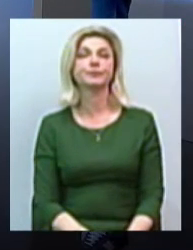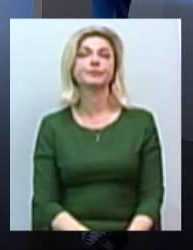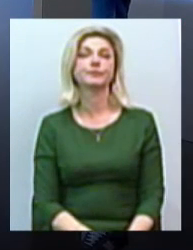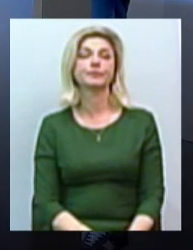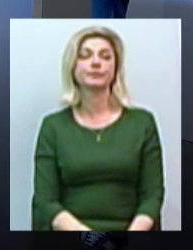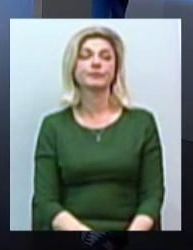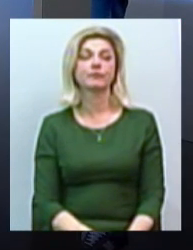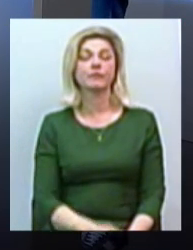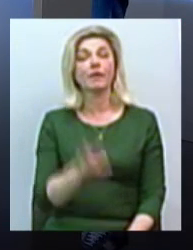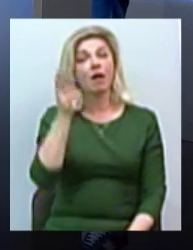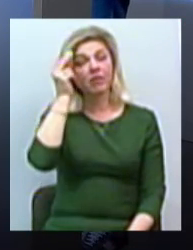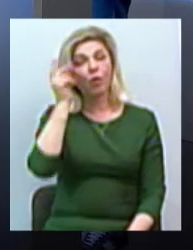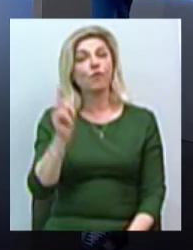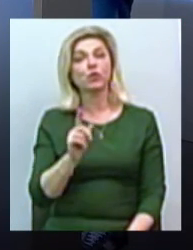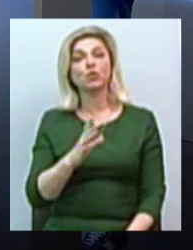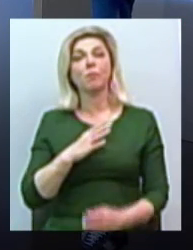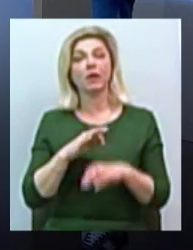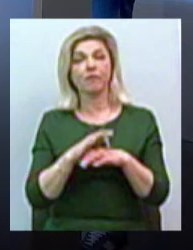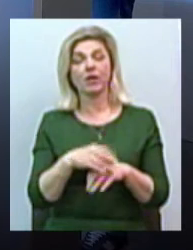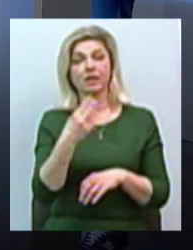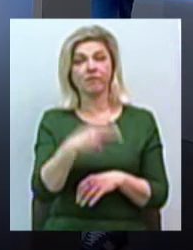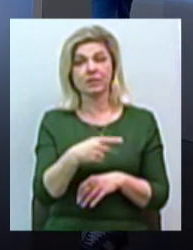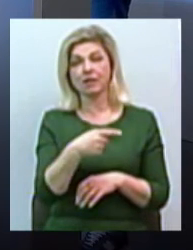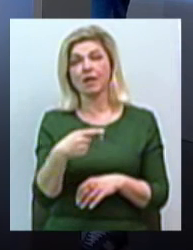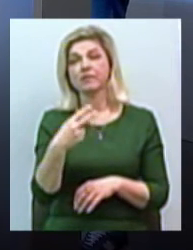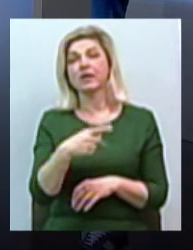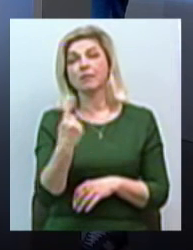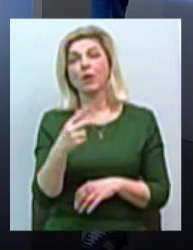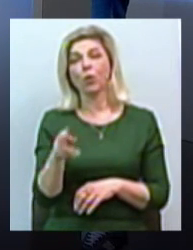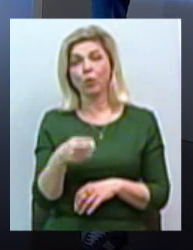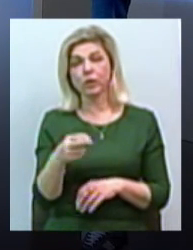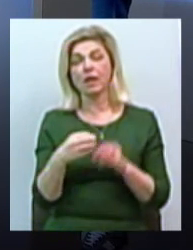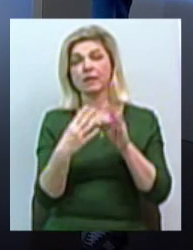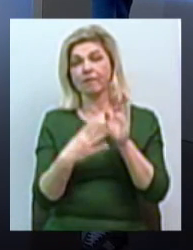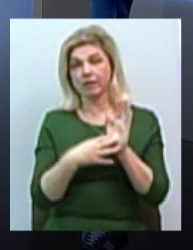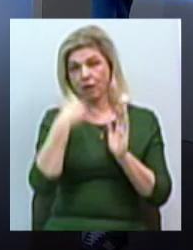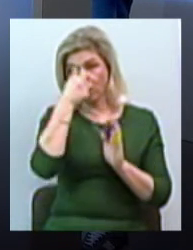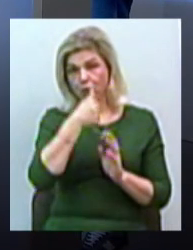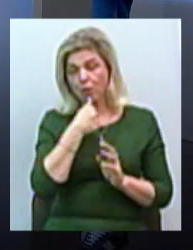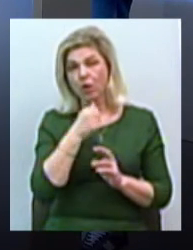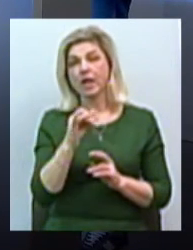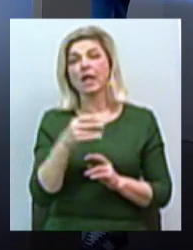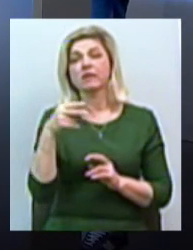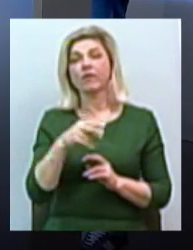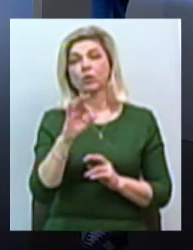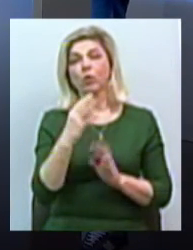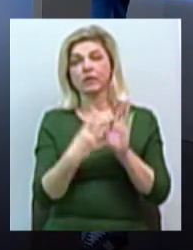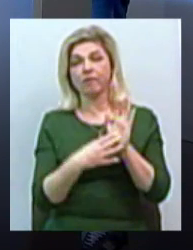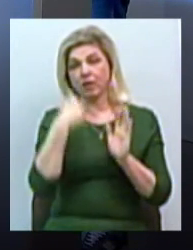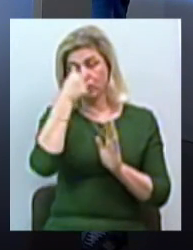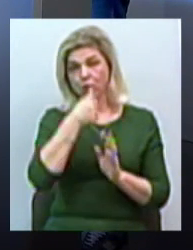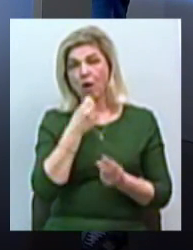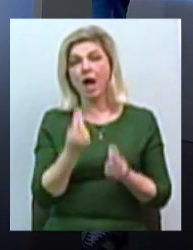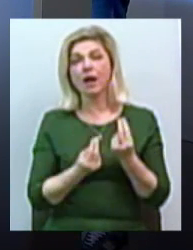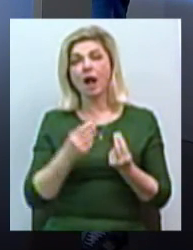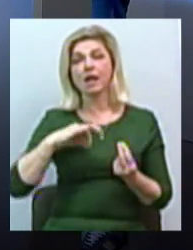Володимире, враховуючи те, що відбувалося 20-21 грудня 2019 року, і той факт, що ще 2009 року гральний бізнес в Україні був